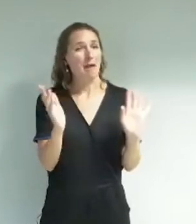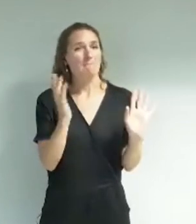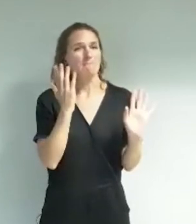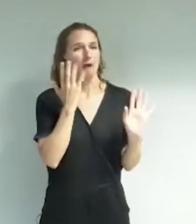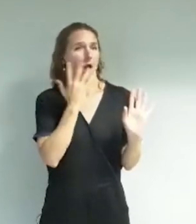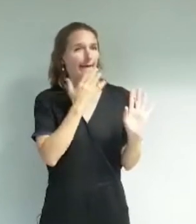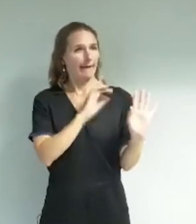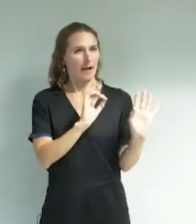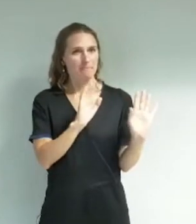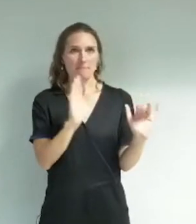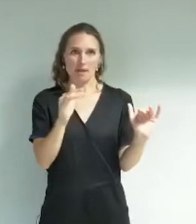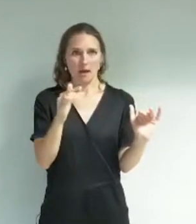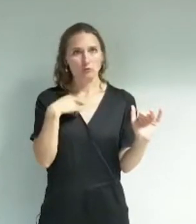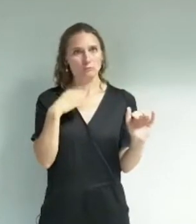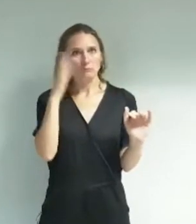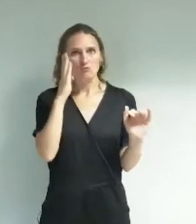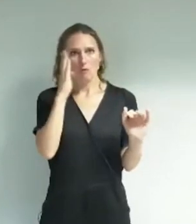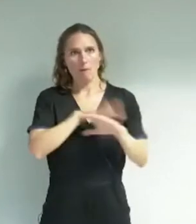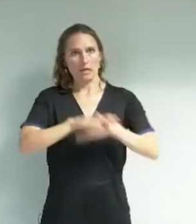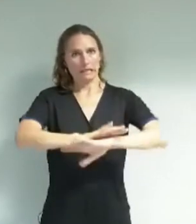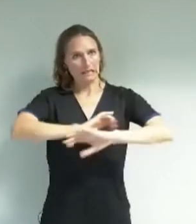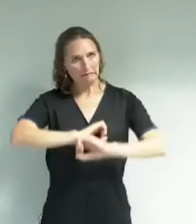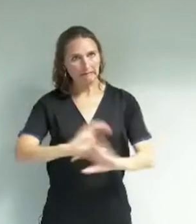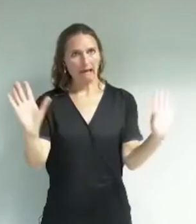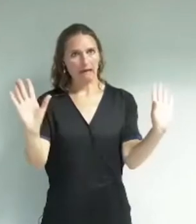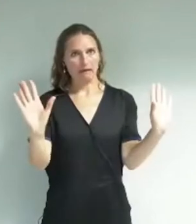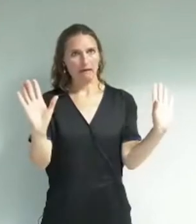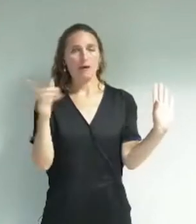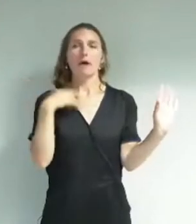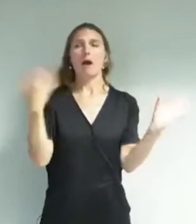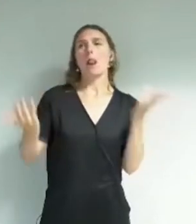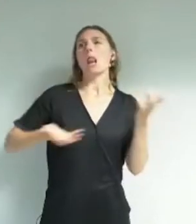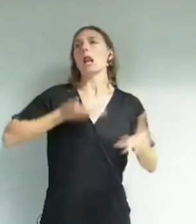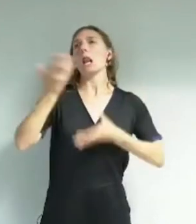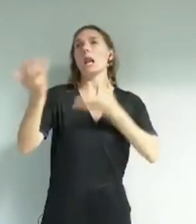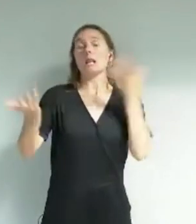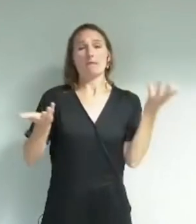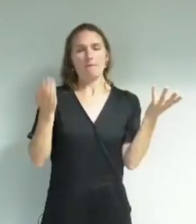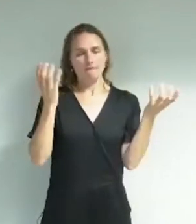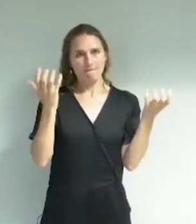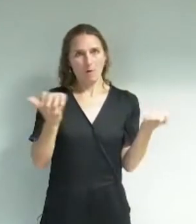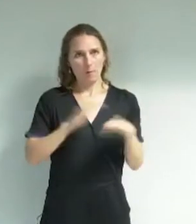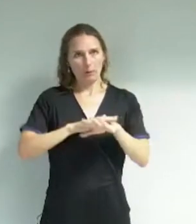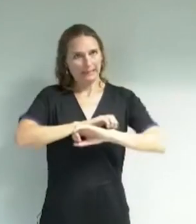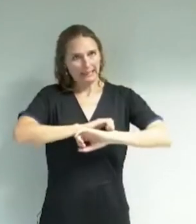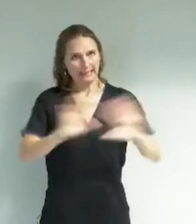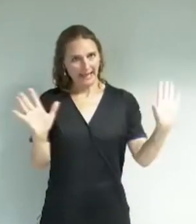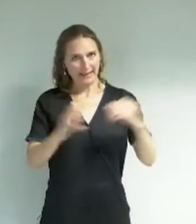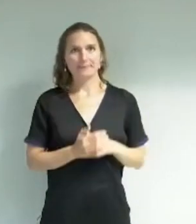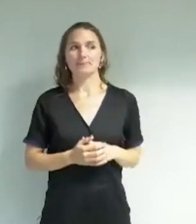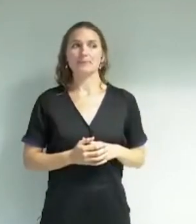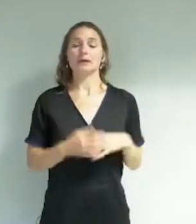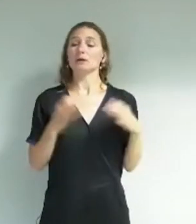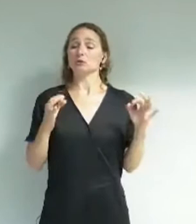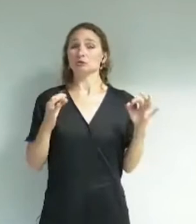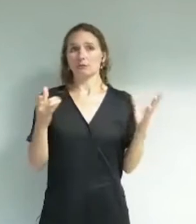et que c'est une ligne politique claire qu'on attend des élus de la majorité et non pas de longs discours. Alors, bien sûr, dans cette délibération